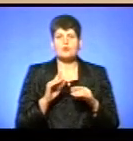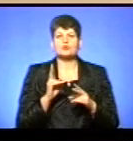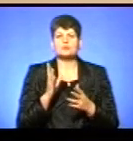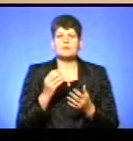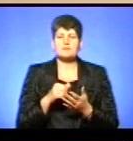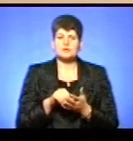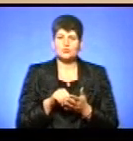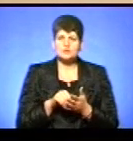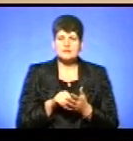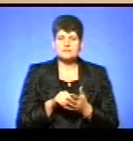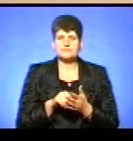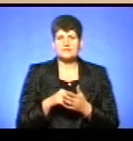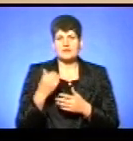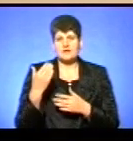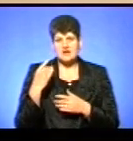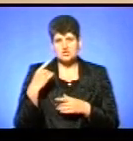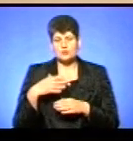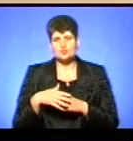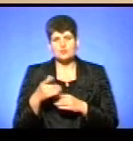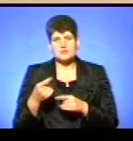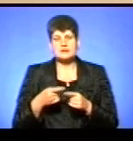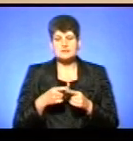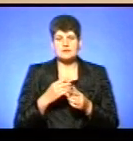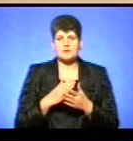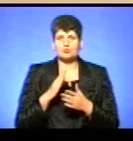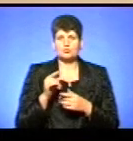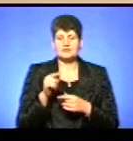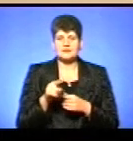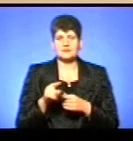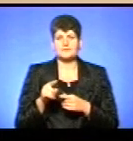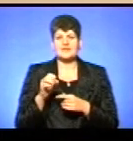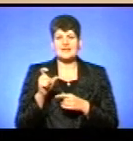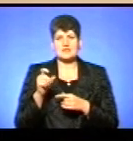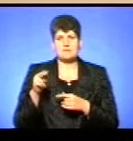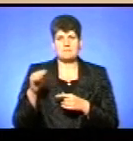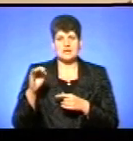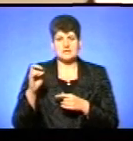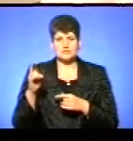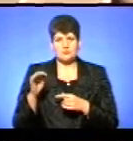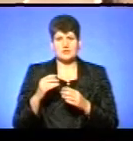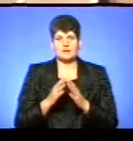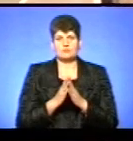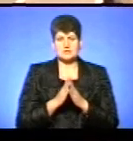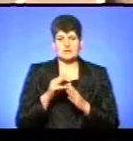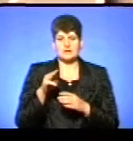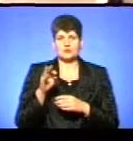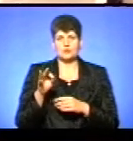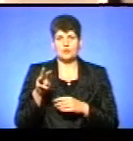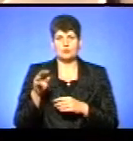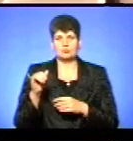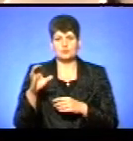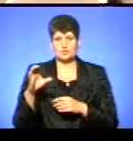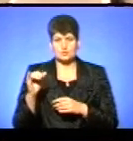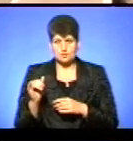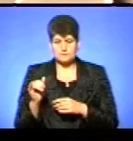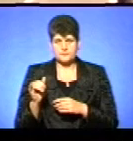На наше розуміння це мали б бути ті єпископи, які просили Томусу у